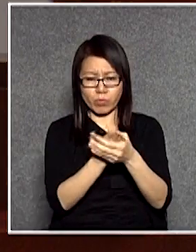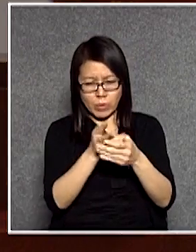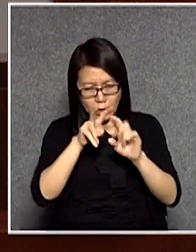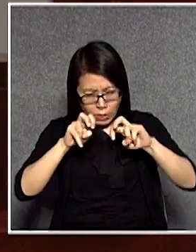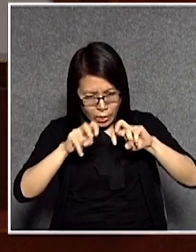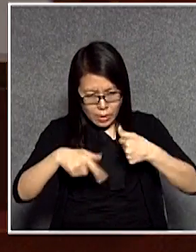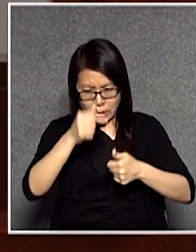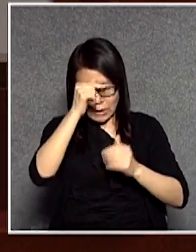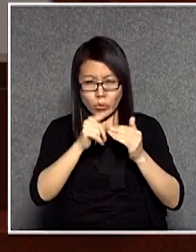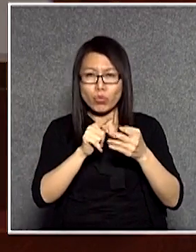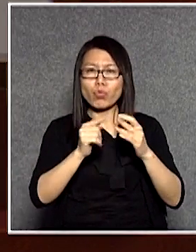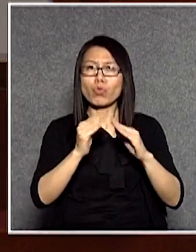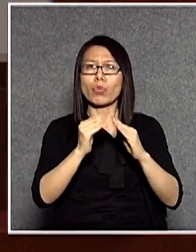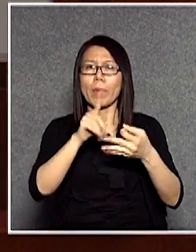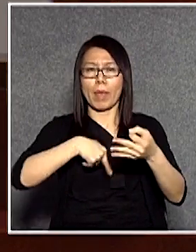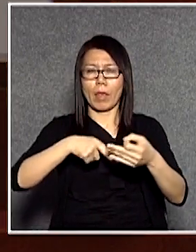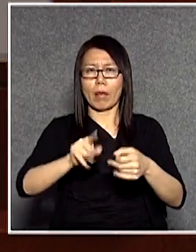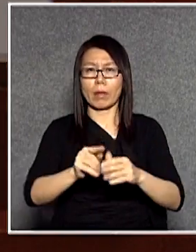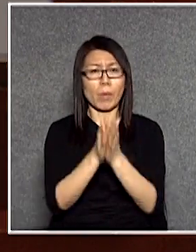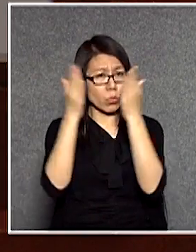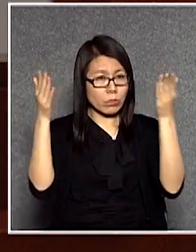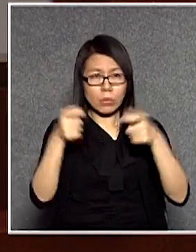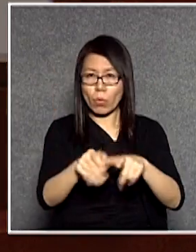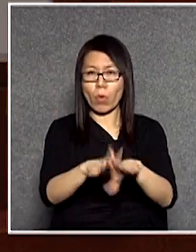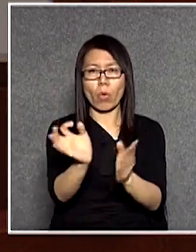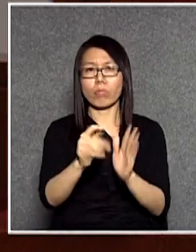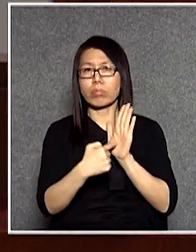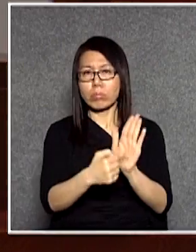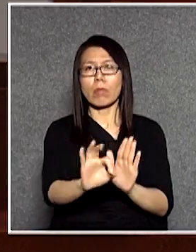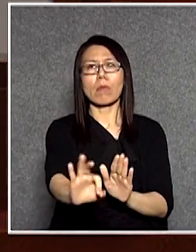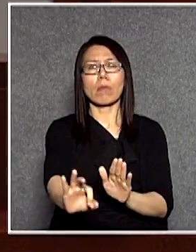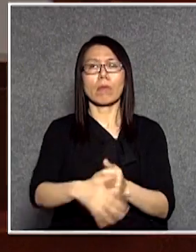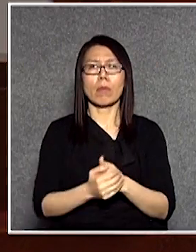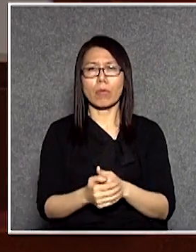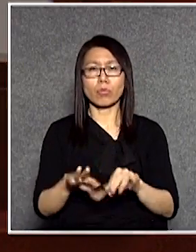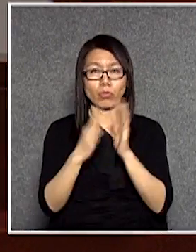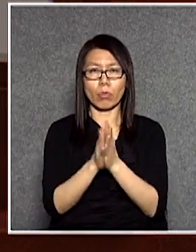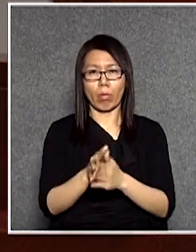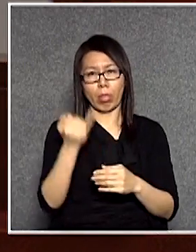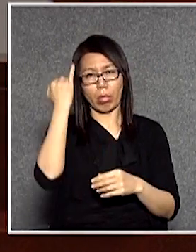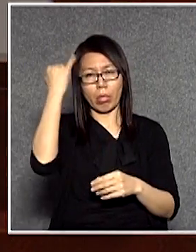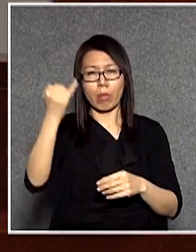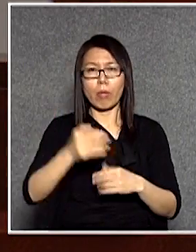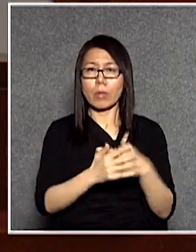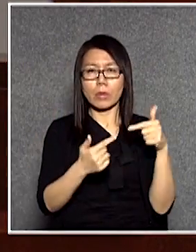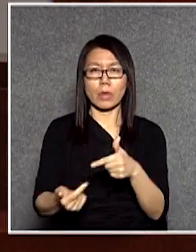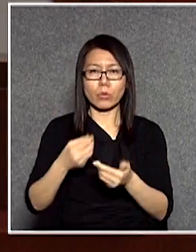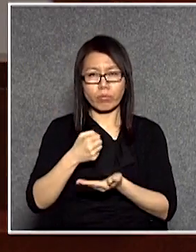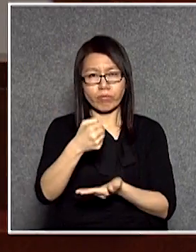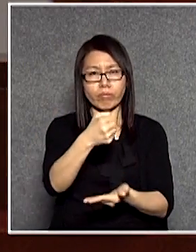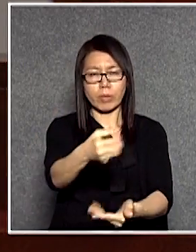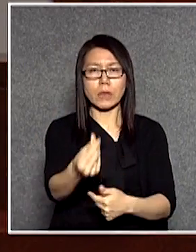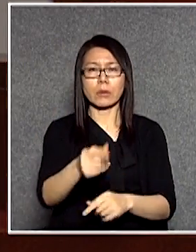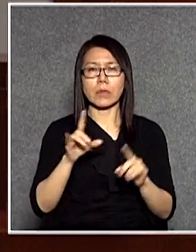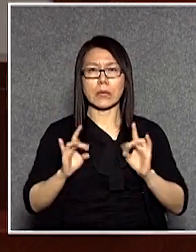院這個沒有在報紙公開指出大家就不知道那你就繼續給私家醫院